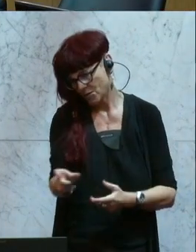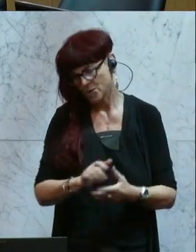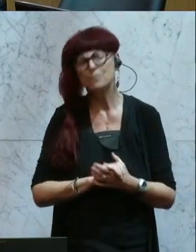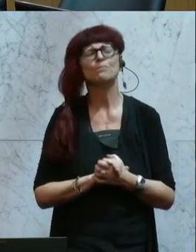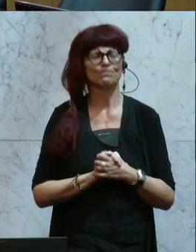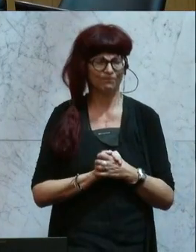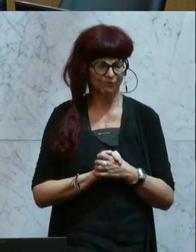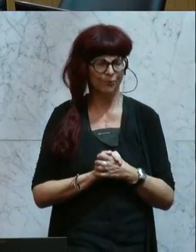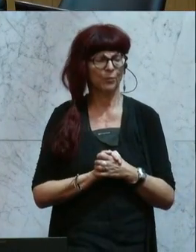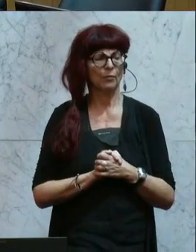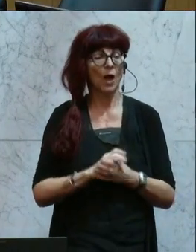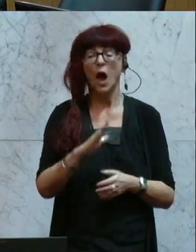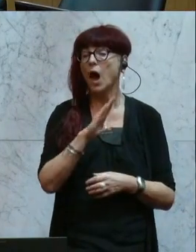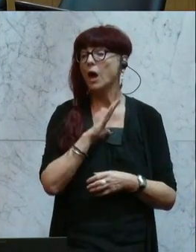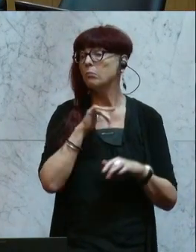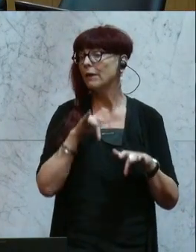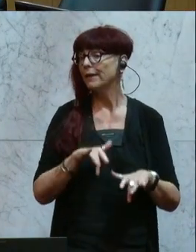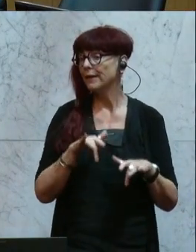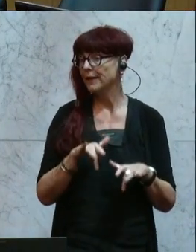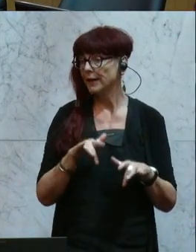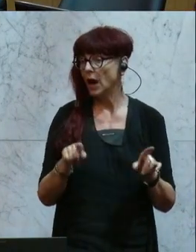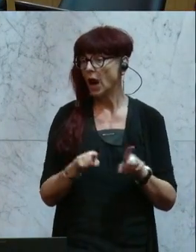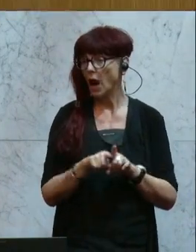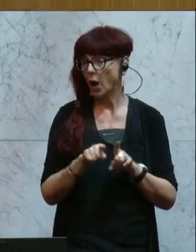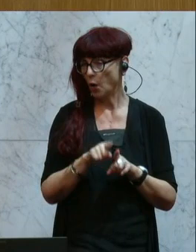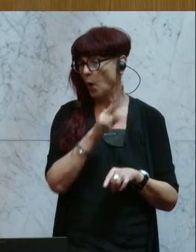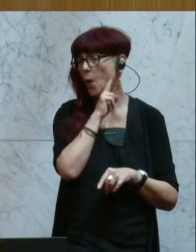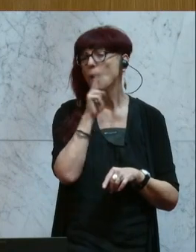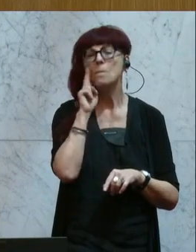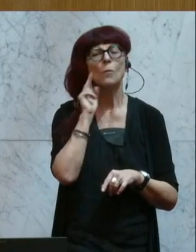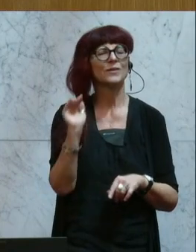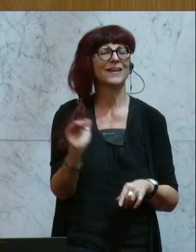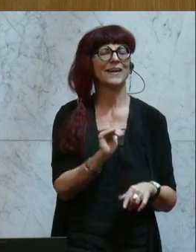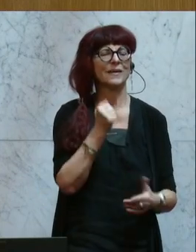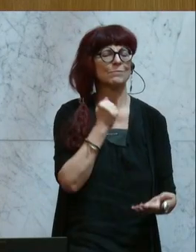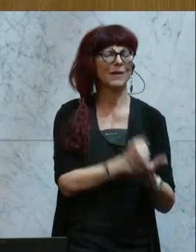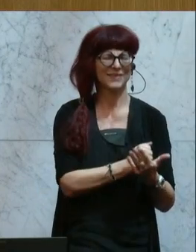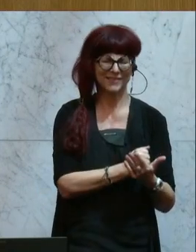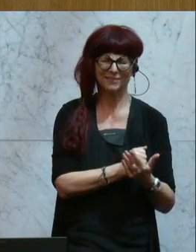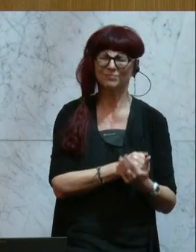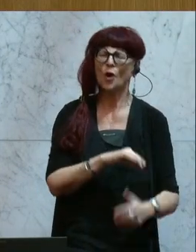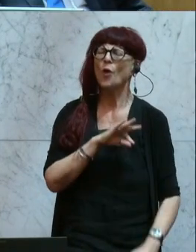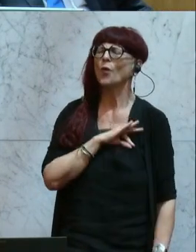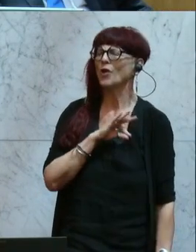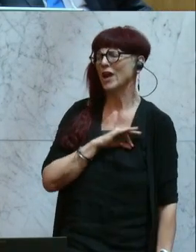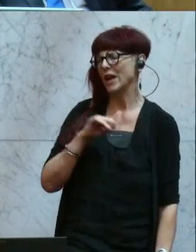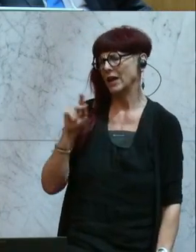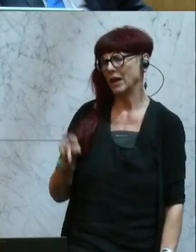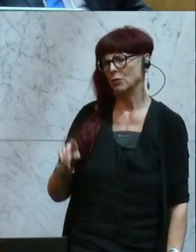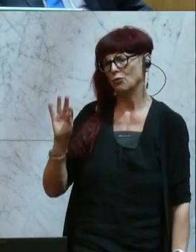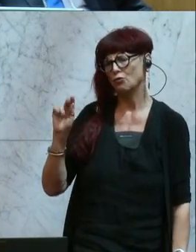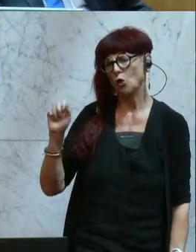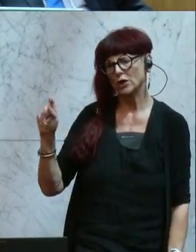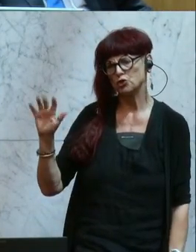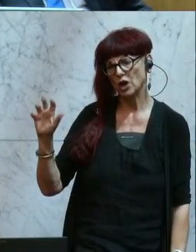Ja, aber es geht ja hier auch um den Mutter-Kind-Pass. Und Frau Kollegin Purceller, auch jetzt schon